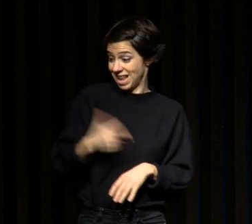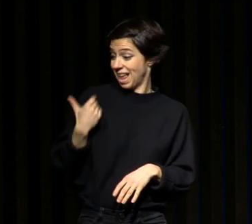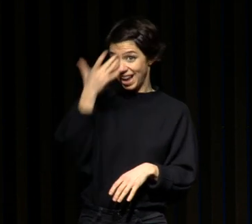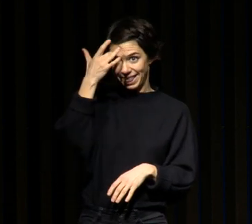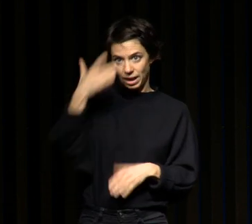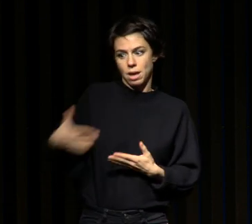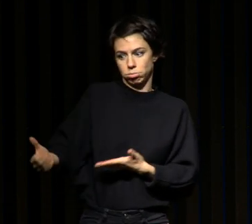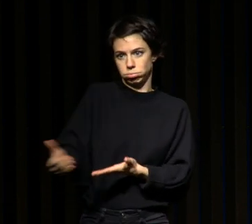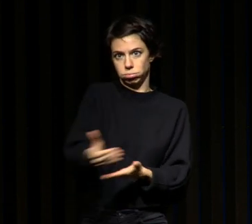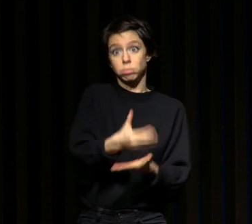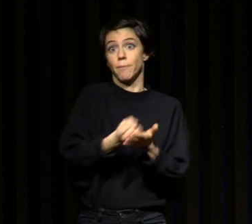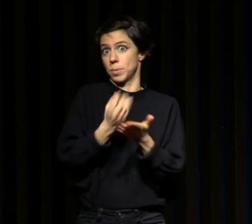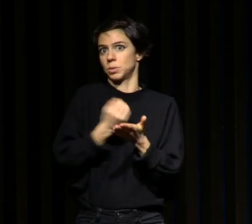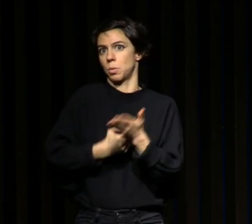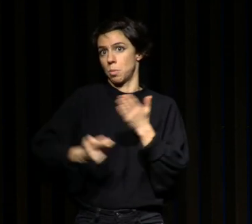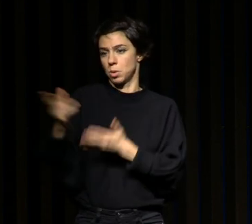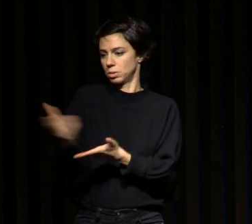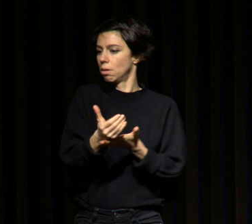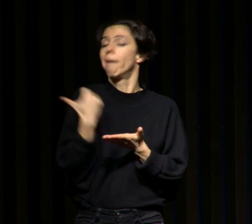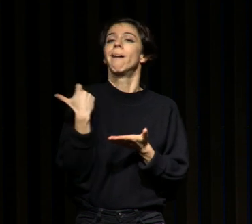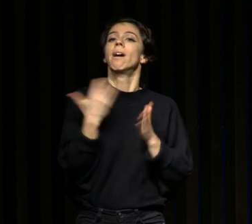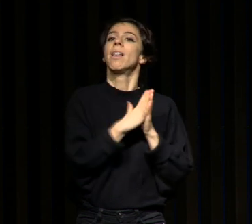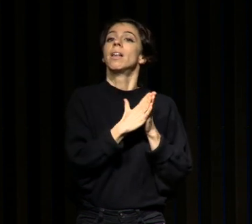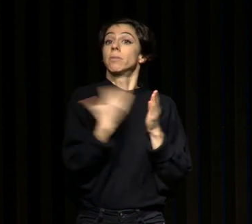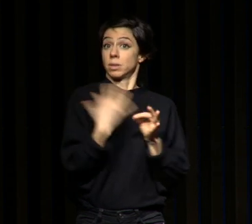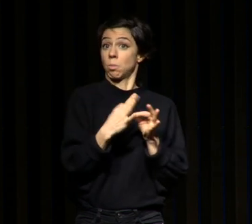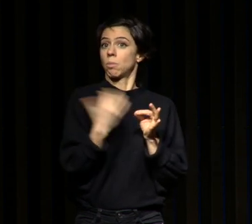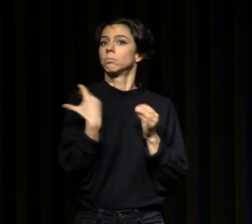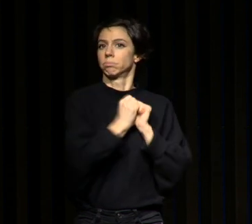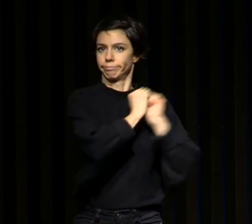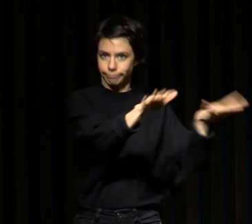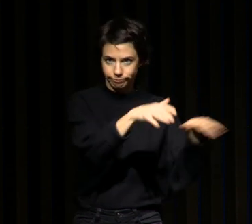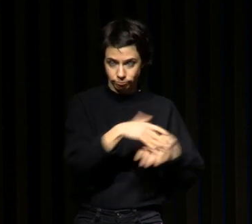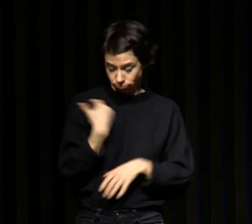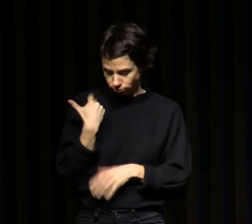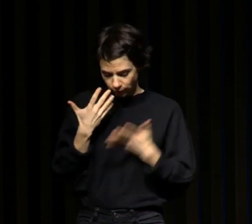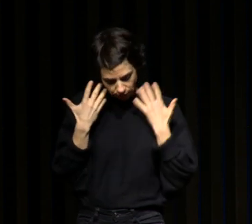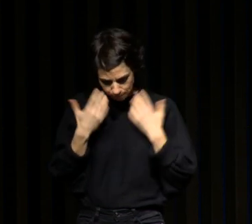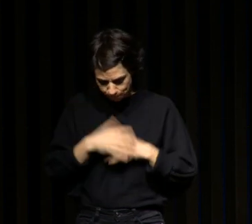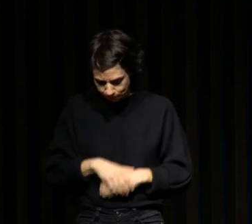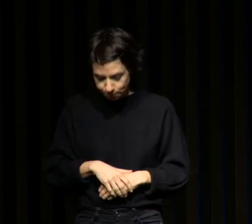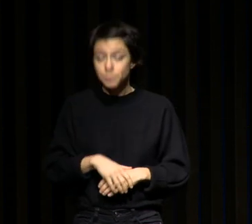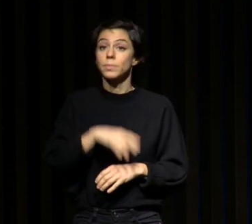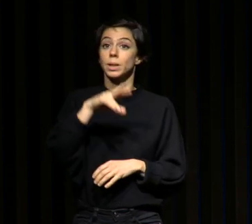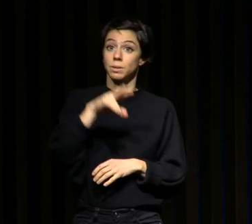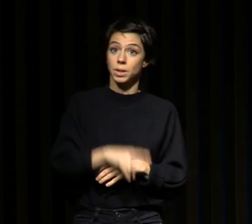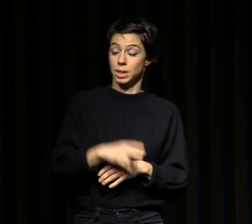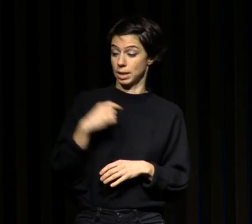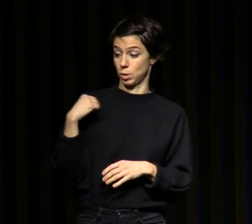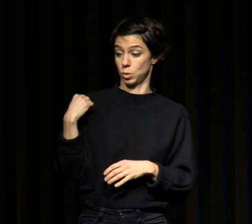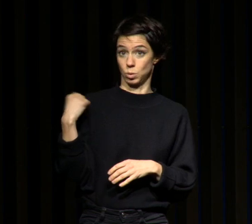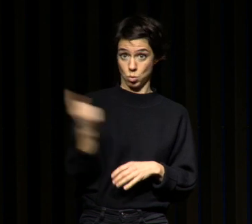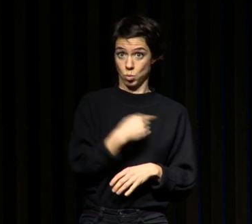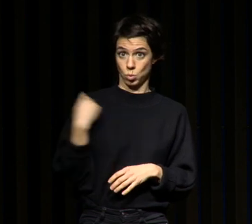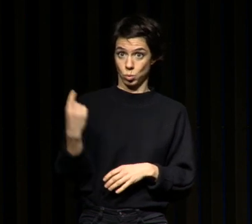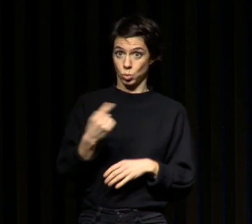'informations le livre est sorti début septembre donc c'est très récent et on a pu en particulier collecter des